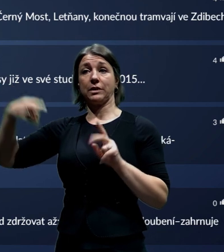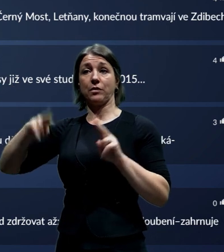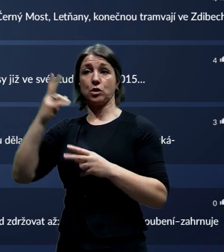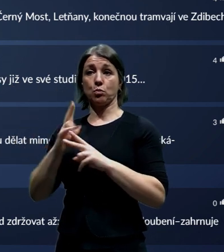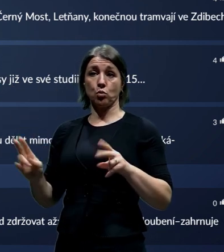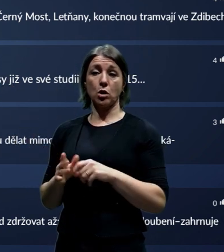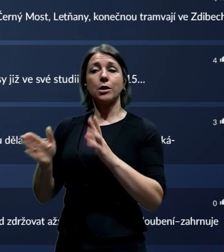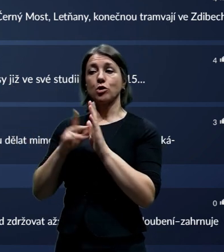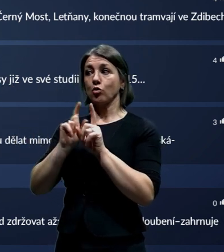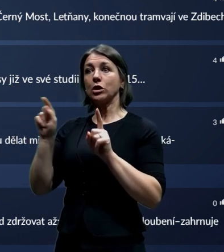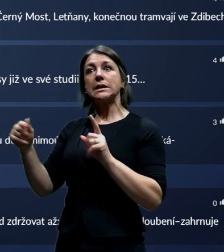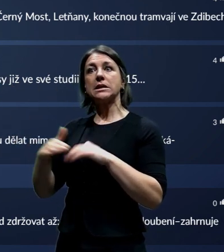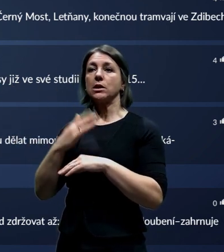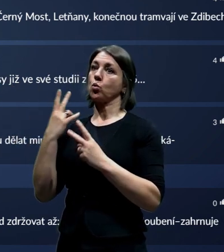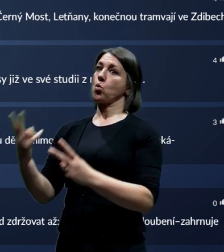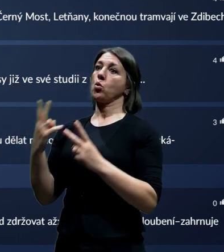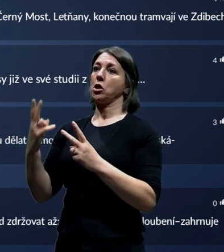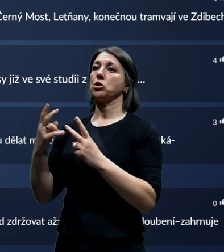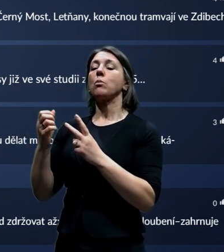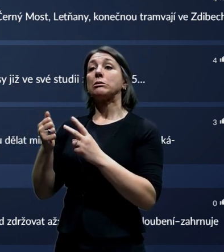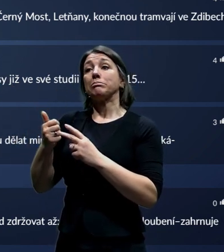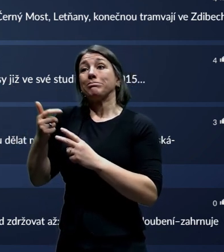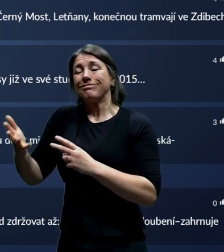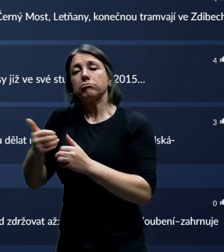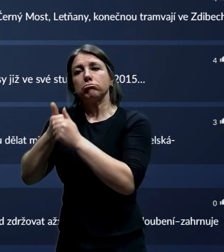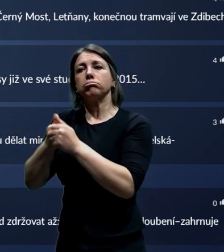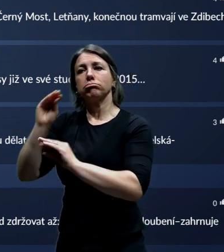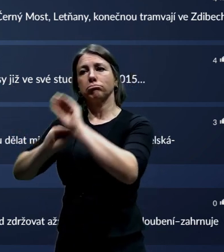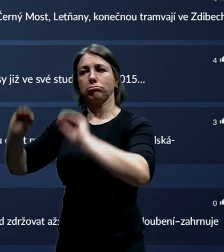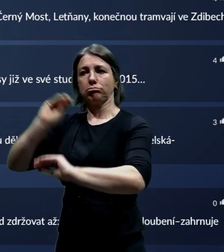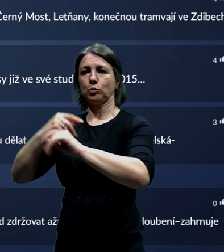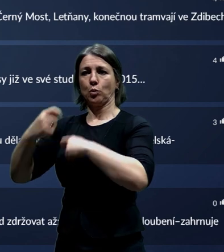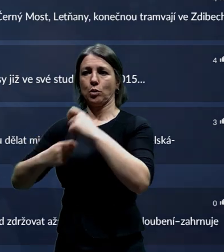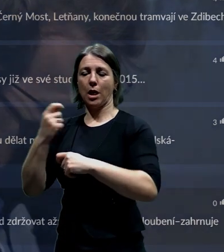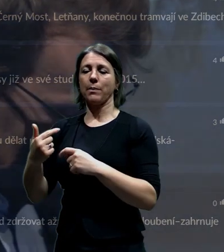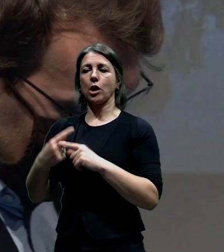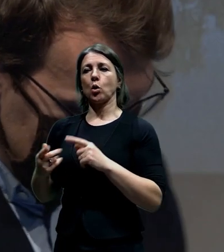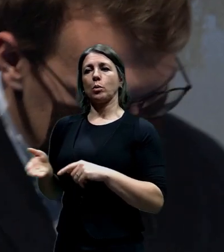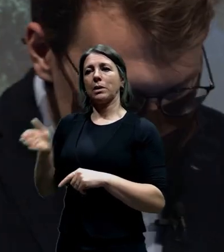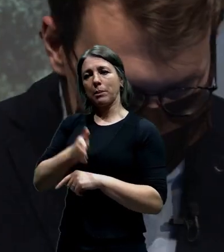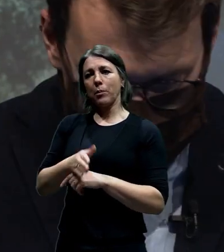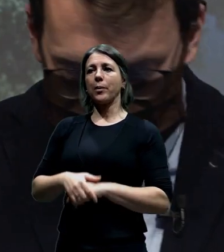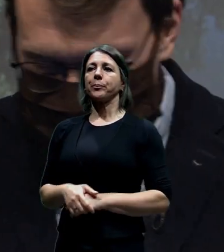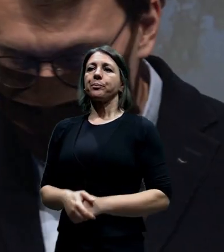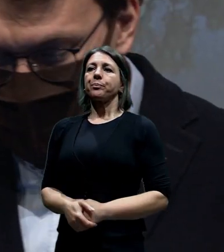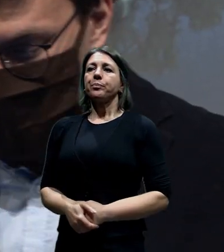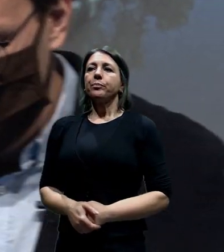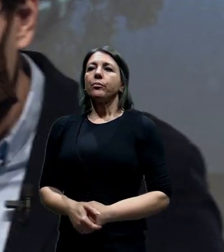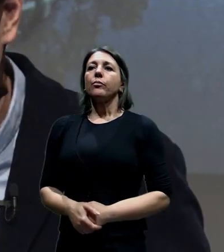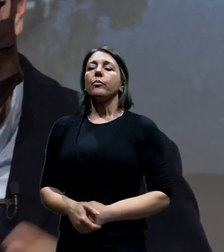nejdůležitější. Prosím, pánové, je to tady vaše. Já budu stát tady trošku bokem mimo záběr, ale nepřijdete o mě.